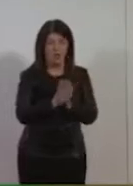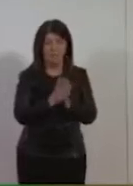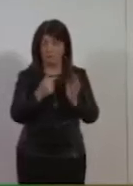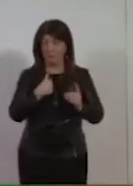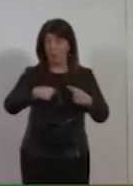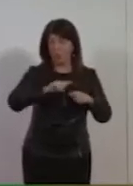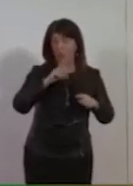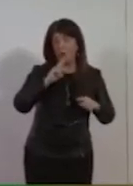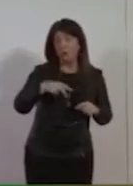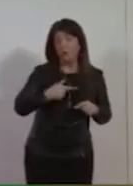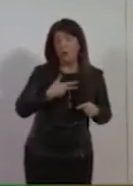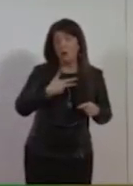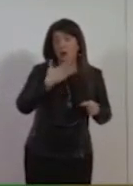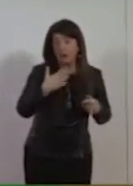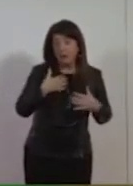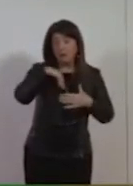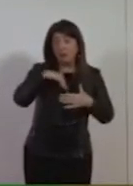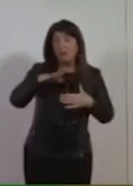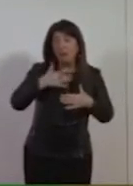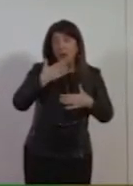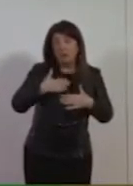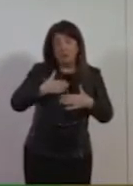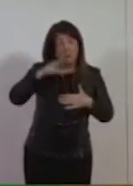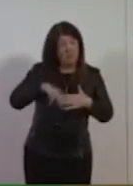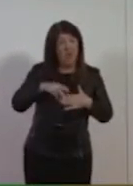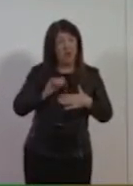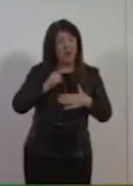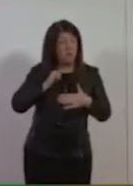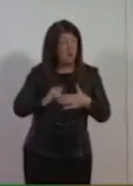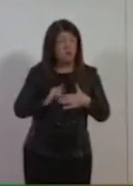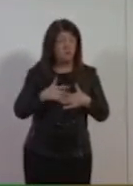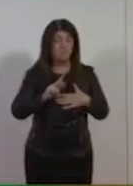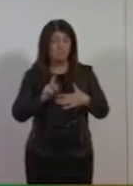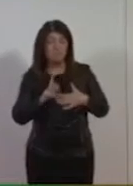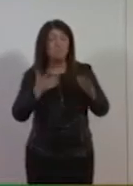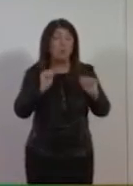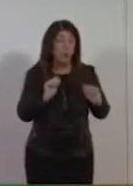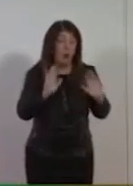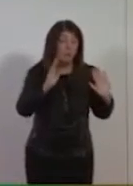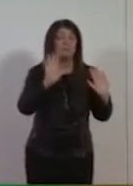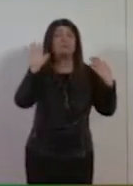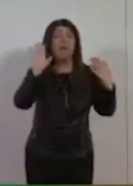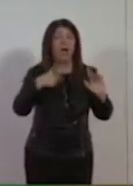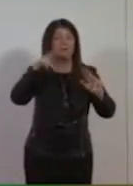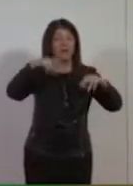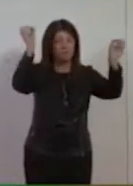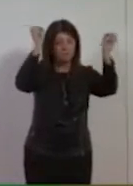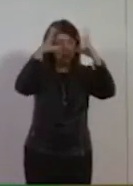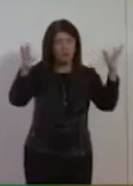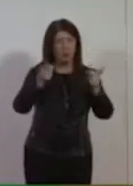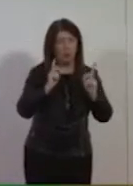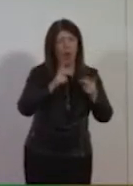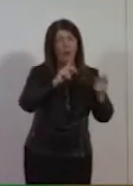forse non ci abbiamo neanche fino in fondo creduto, ma abbiamo fatto intendere che abbiamo immaginato che le riforme sono